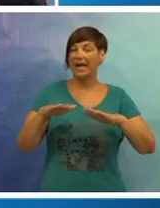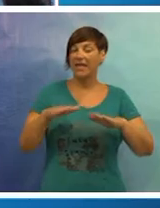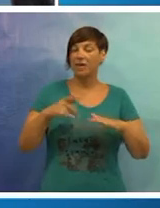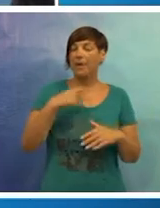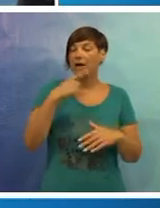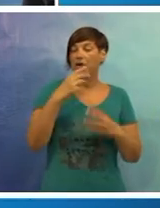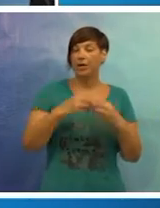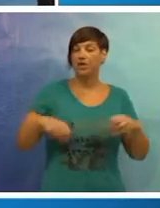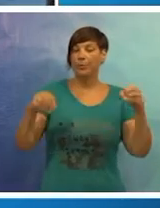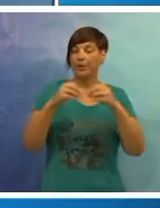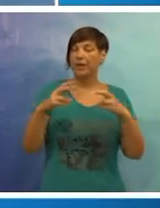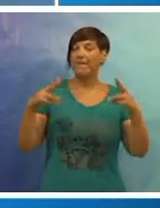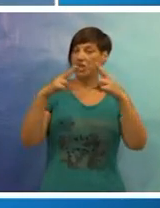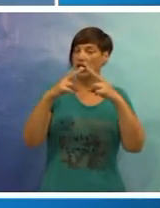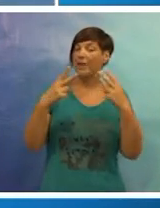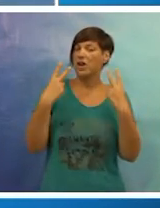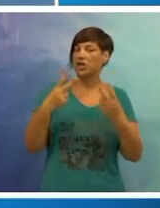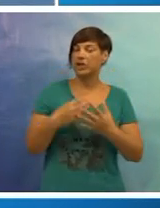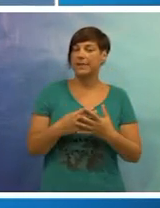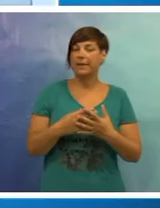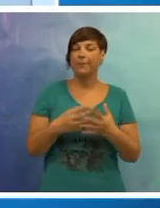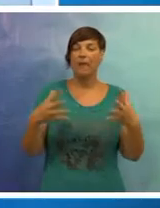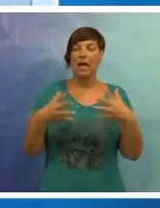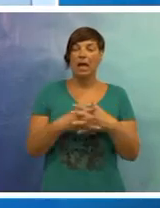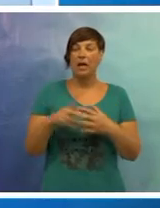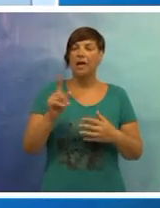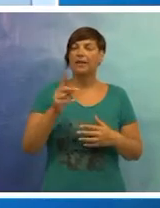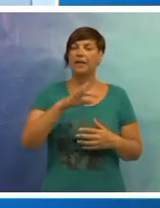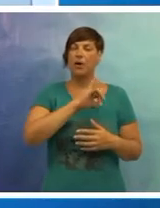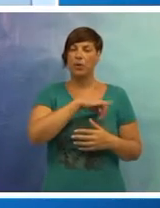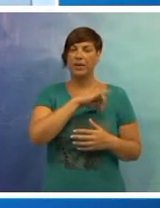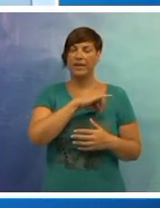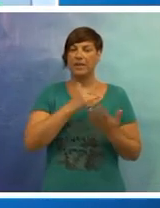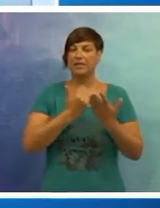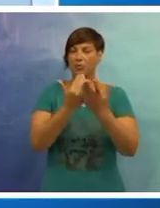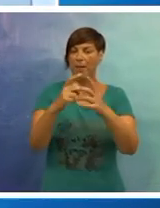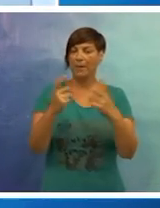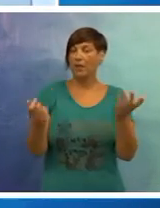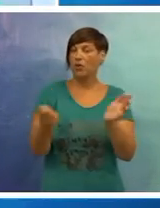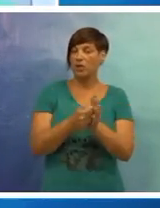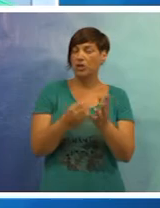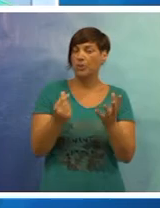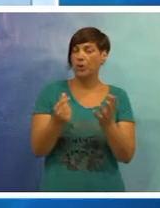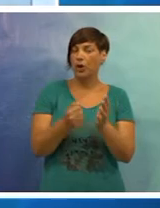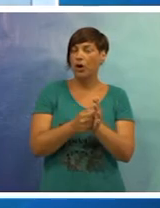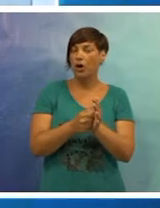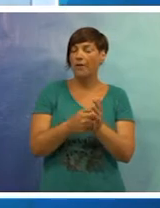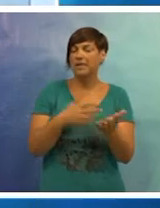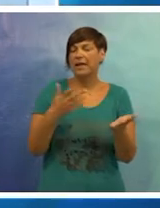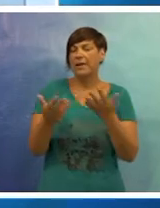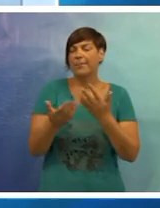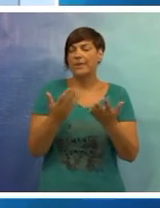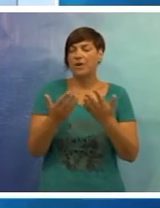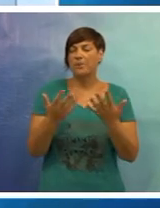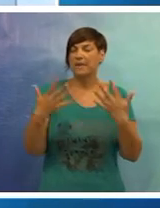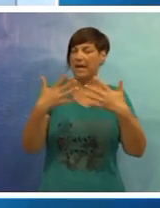pomogla građanima, iako je riječ o projektu visokog prioriteta. Naravno da gradu nije u interesu ni da Marina u koju su uložilo toliko novaca, bez